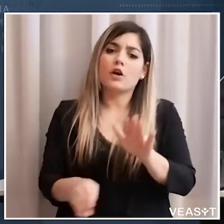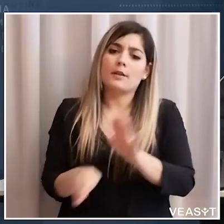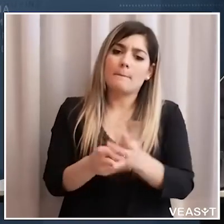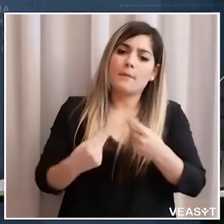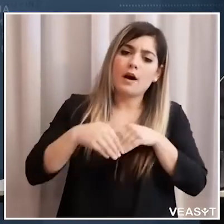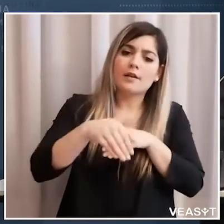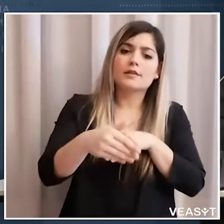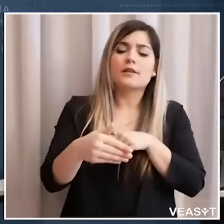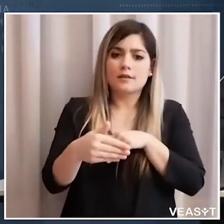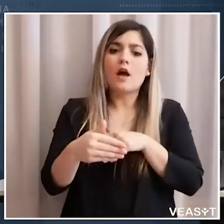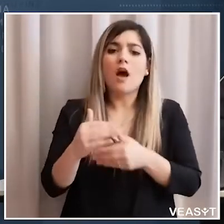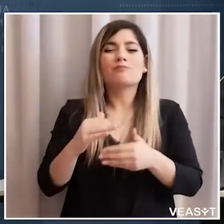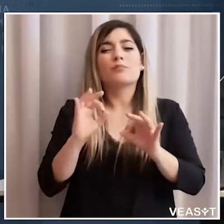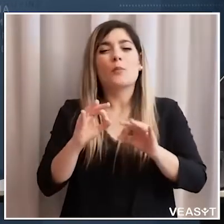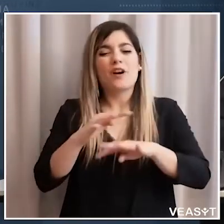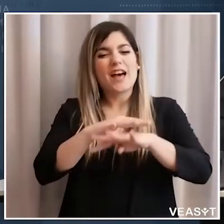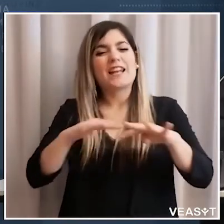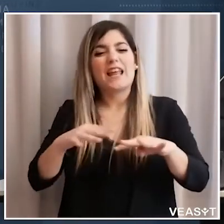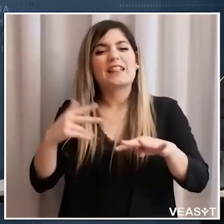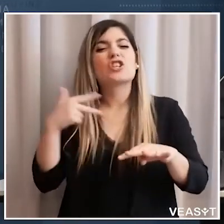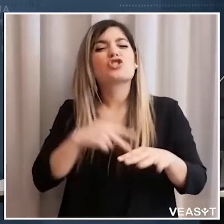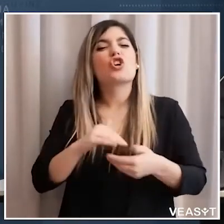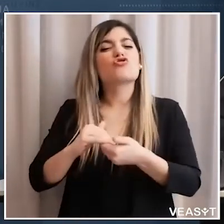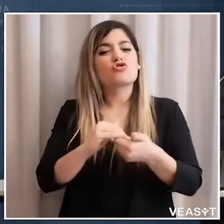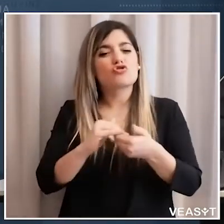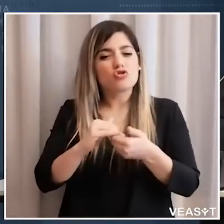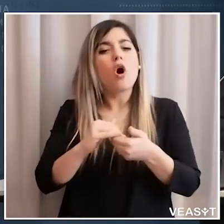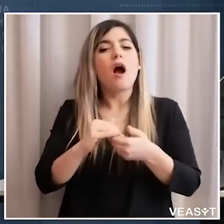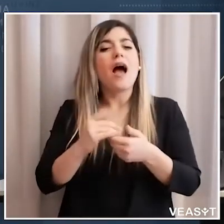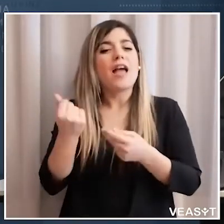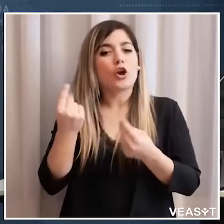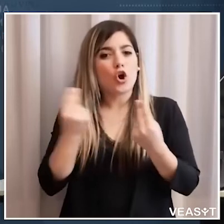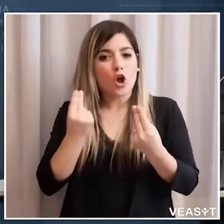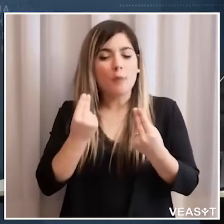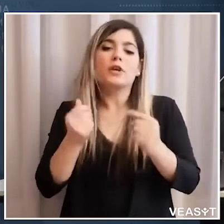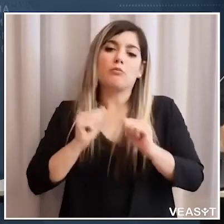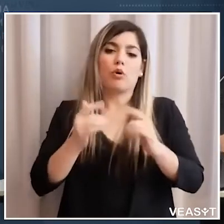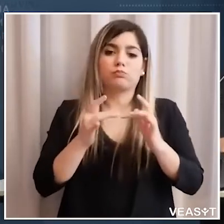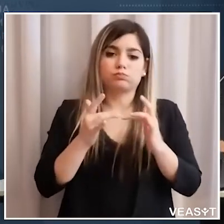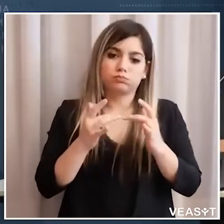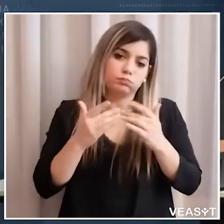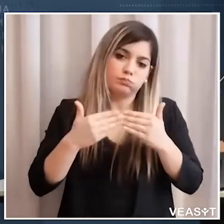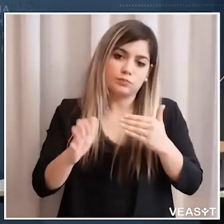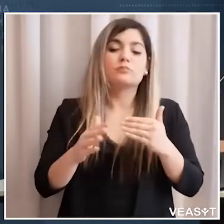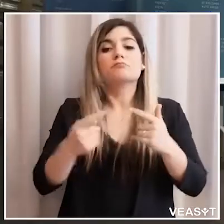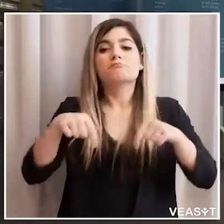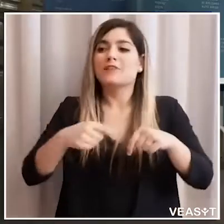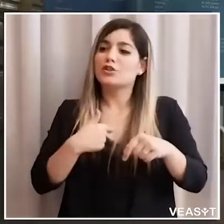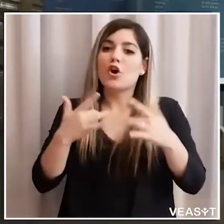'infa al tessuto socio-economico della nostra provincia io con questo ho finito poi sono disponibile per domande